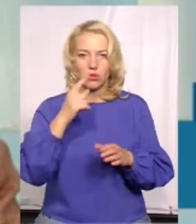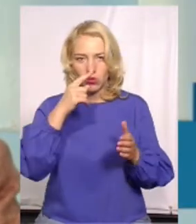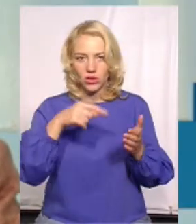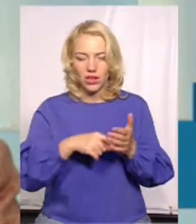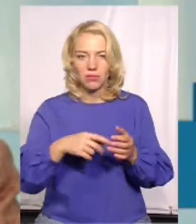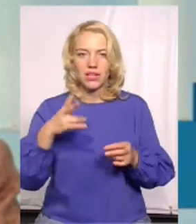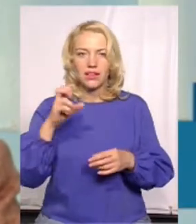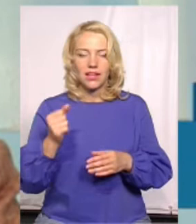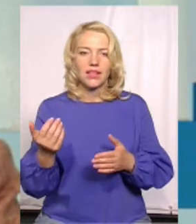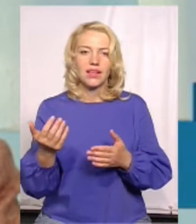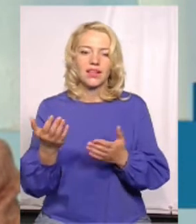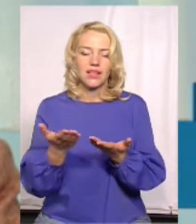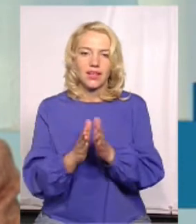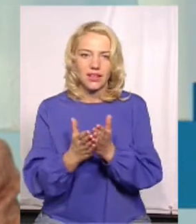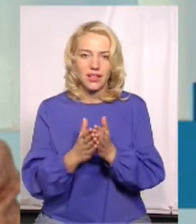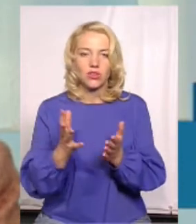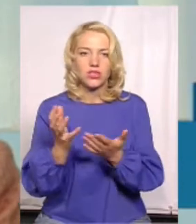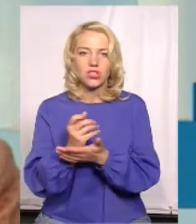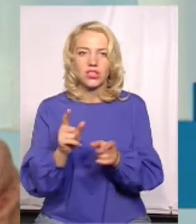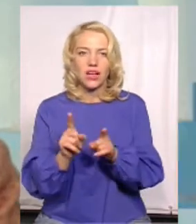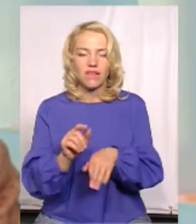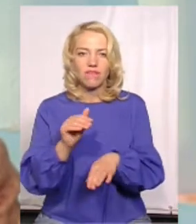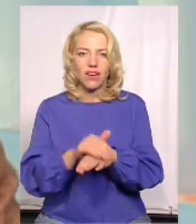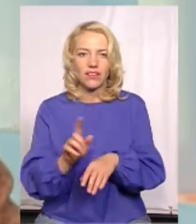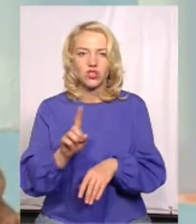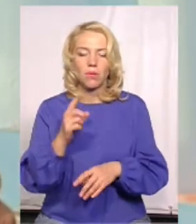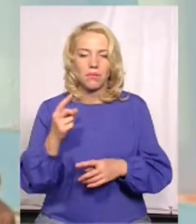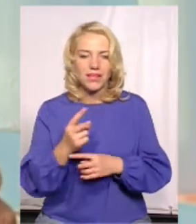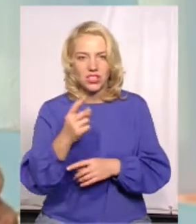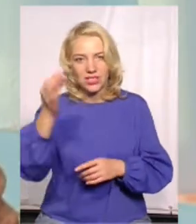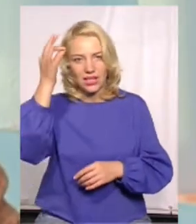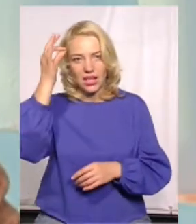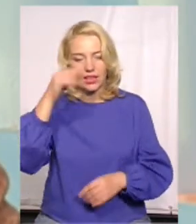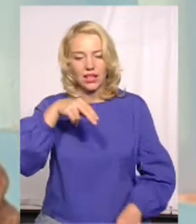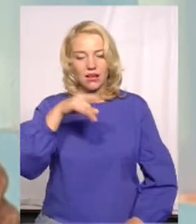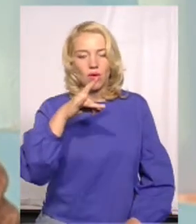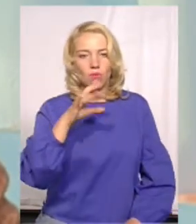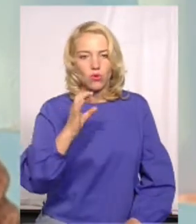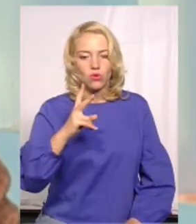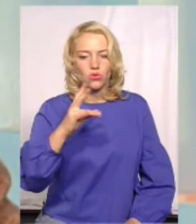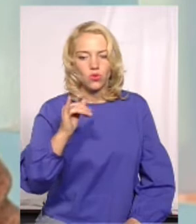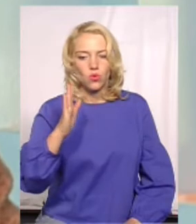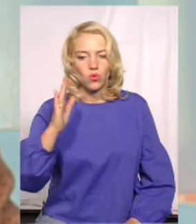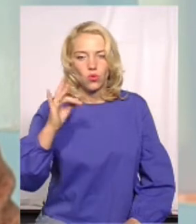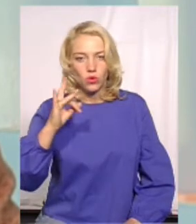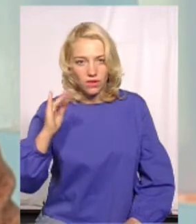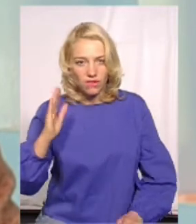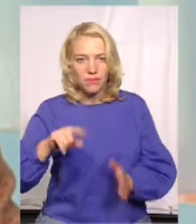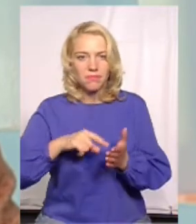книги, то знайшли такий факт, що перша згадка про Проскур'їв, про його